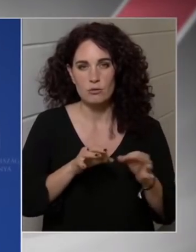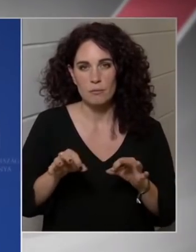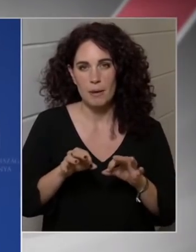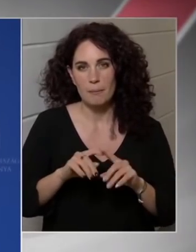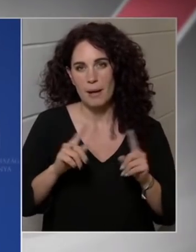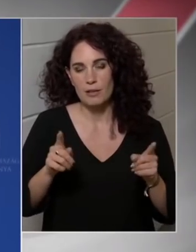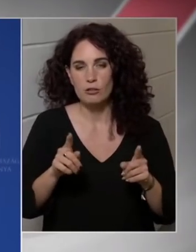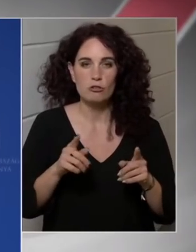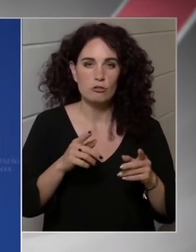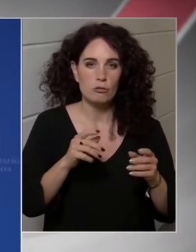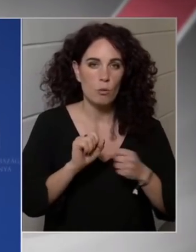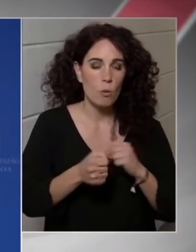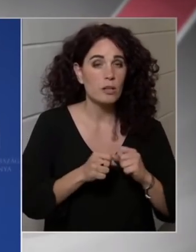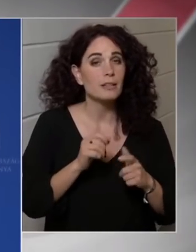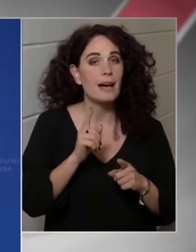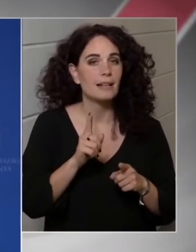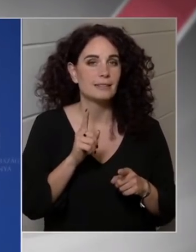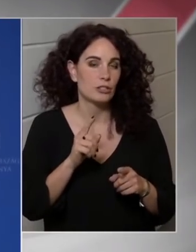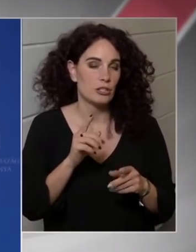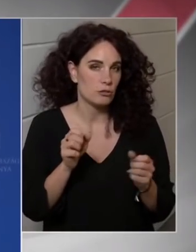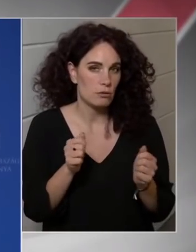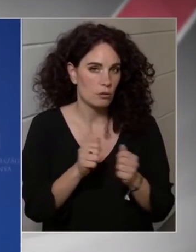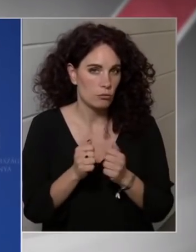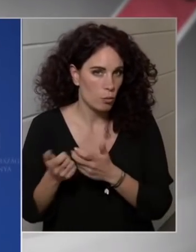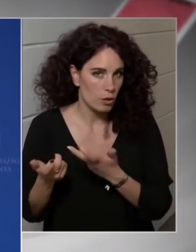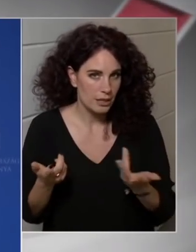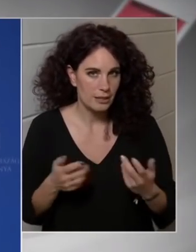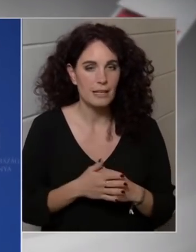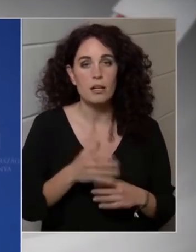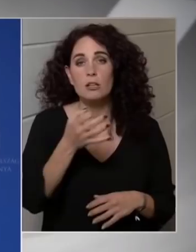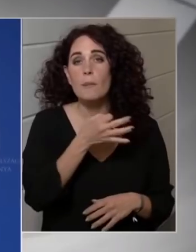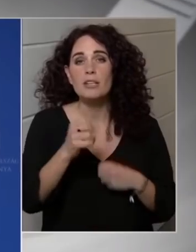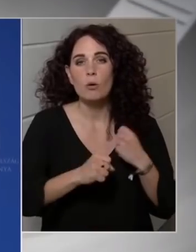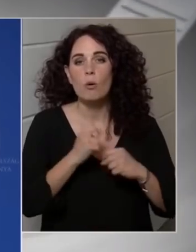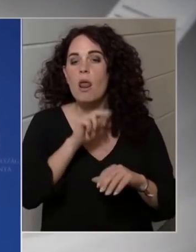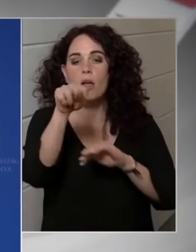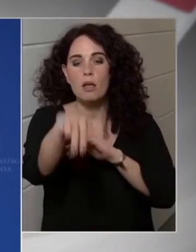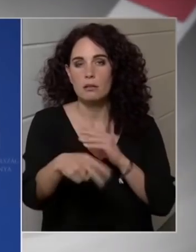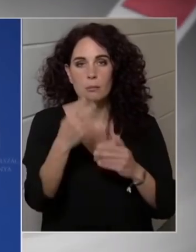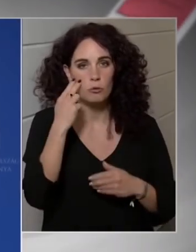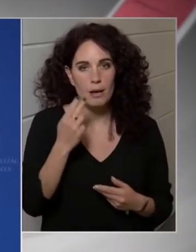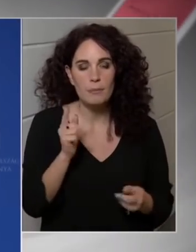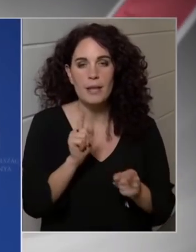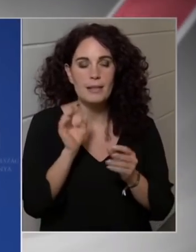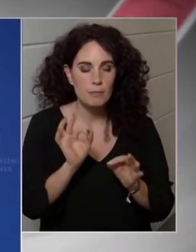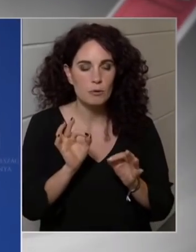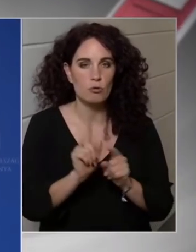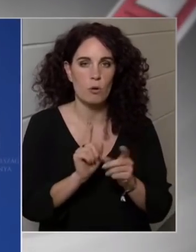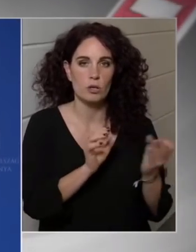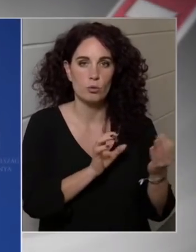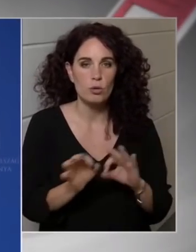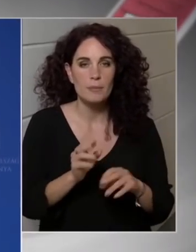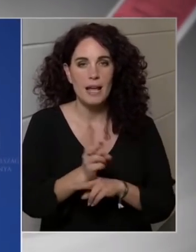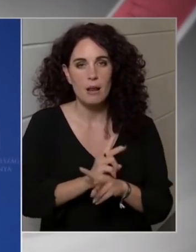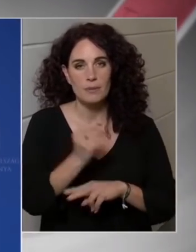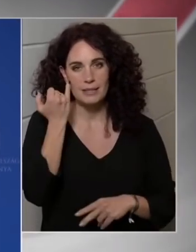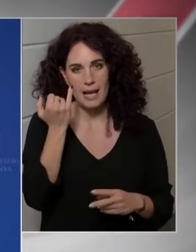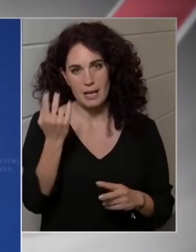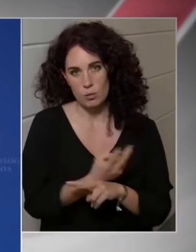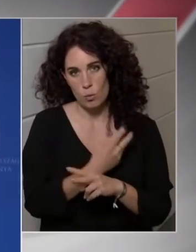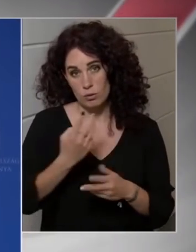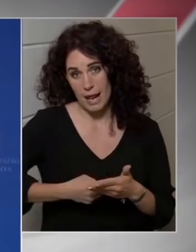gyakori. Tehát anélkül, hogy a napi gyakorlatot ismerném, ezek tipikusan azok az ügyek, amiket egy államtitkár szokott